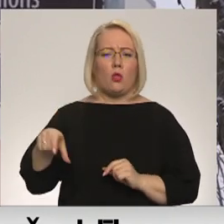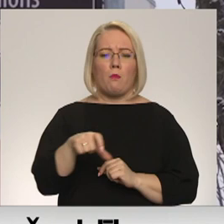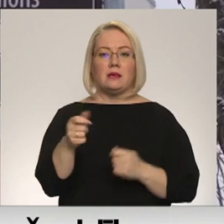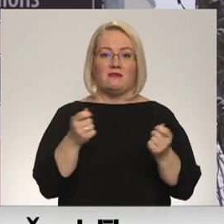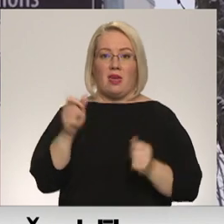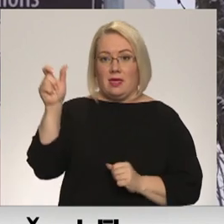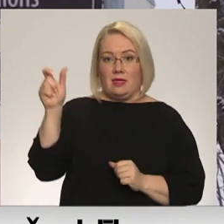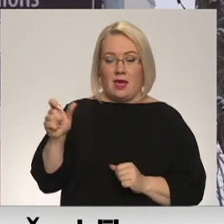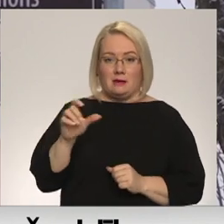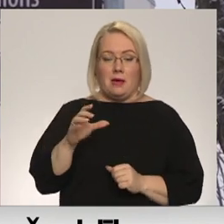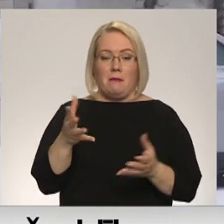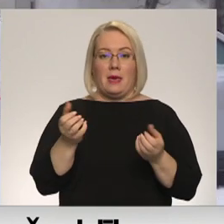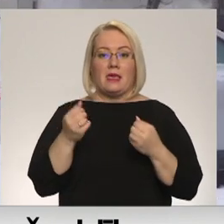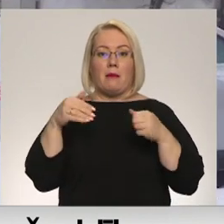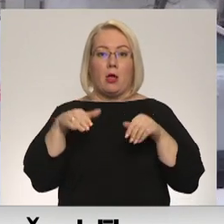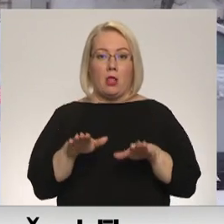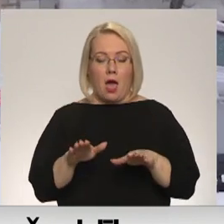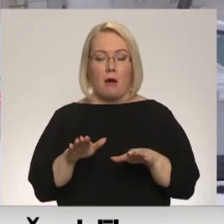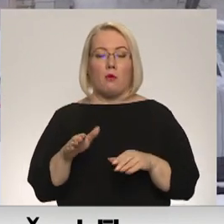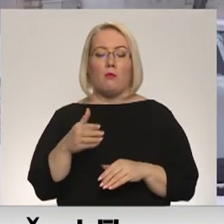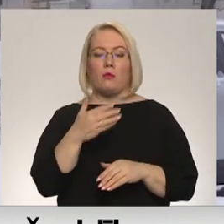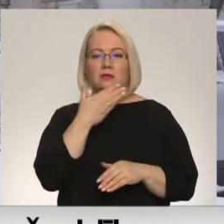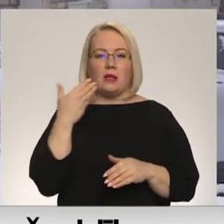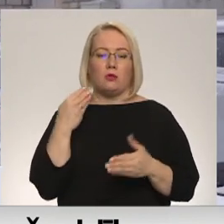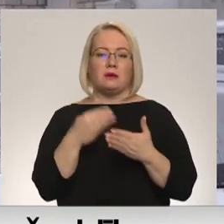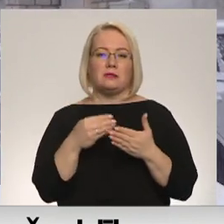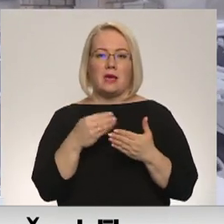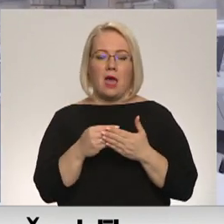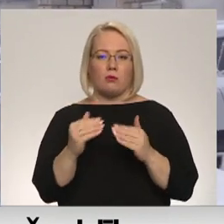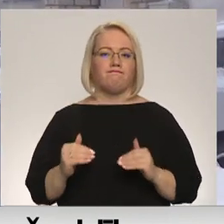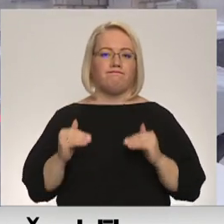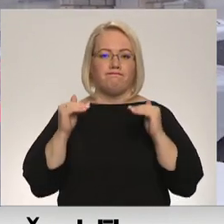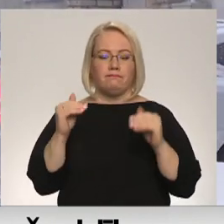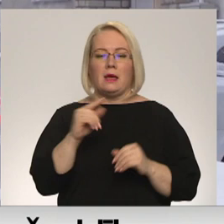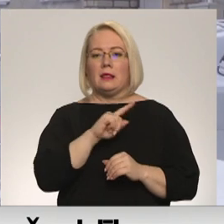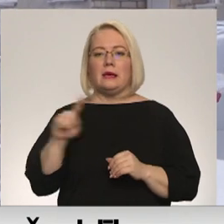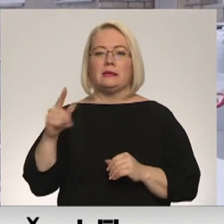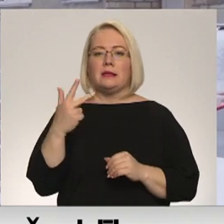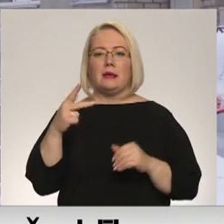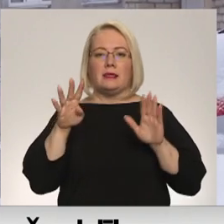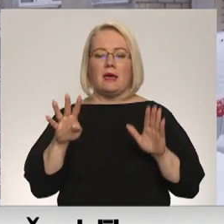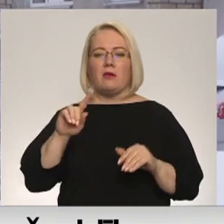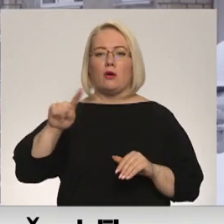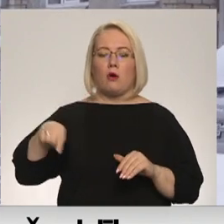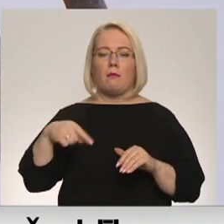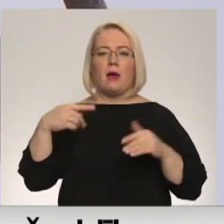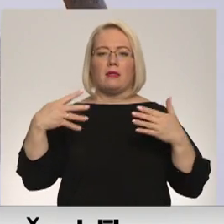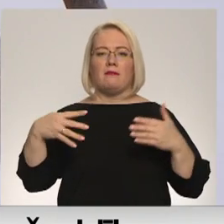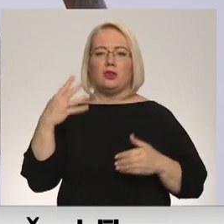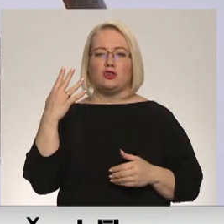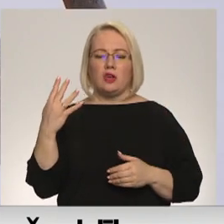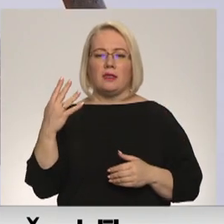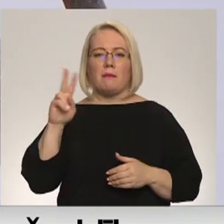Agafonovs, pieņēmusi lēmumu siltumtarifu palielināt līdz 39,94 eiro par